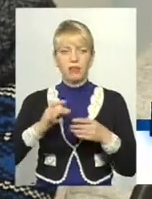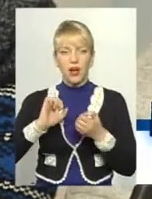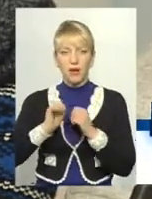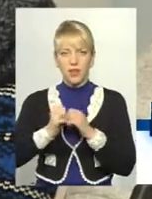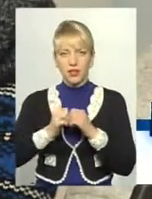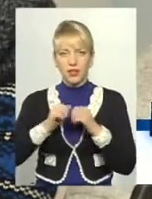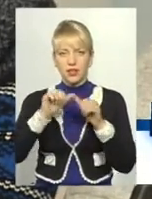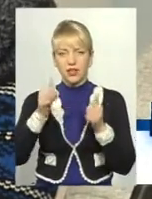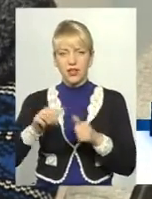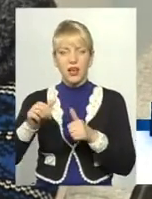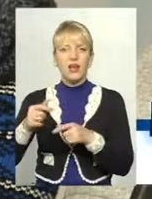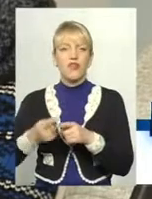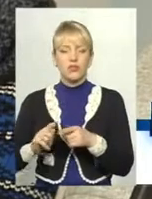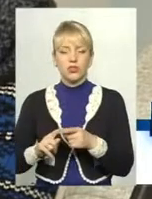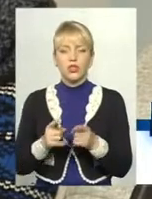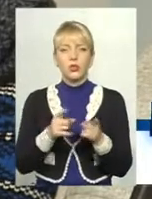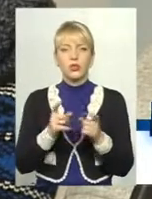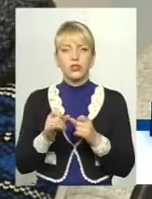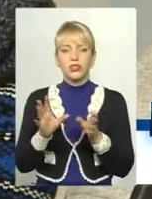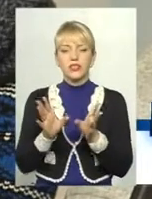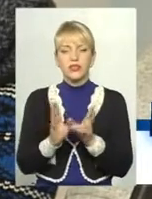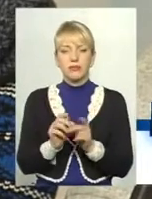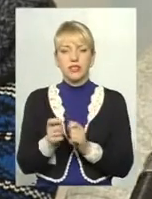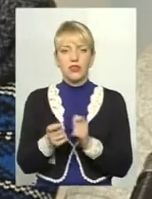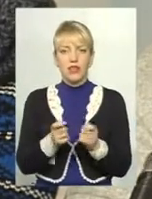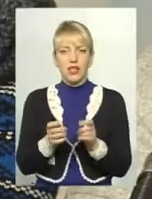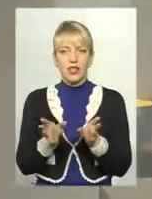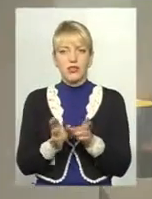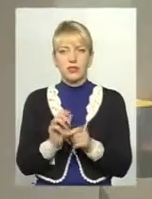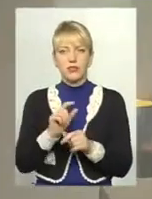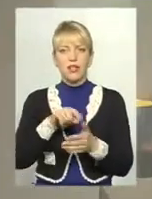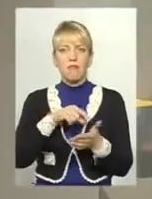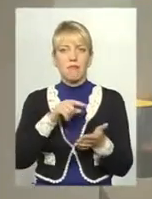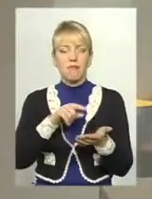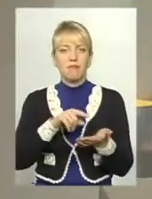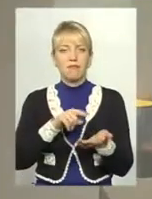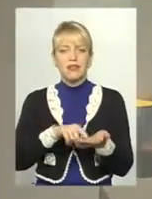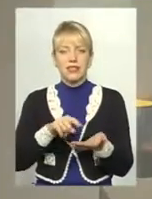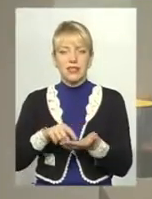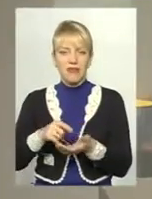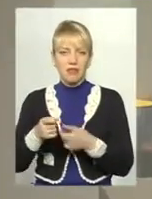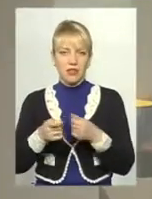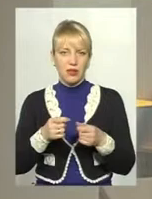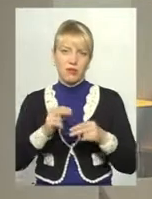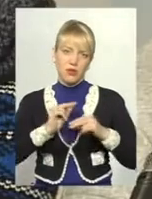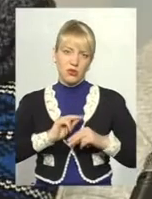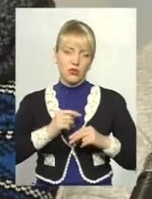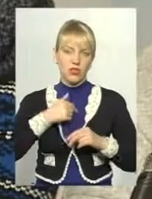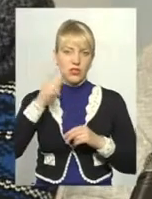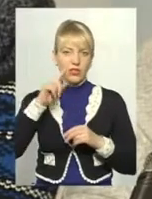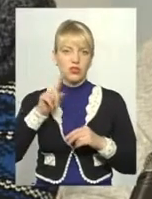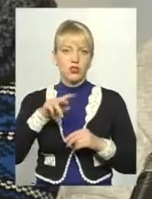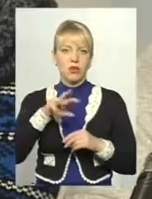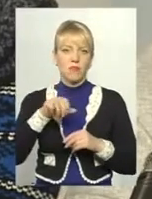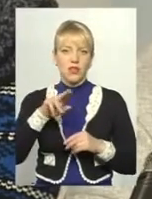пам'ятки, вони долучаються і спільно з владою, з місцевими керівниками працюють. Я знаю, що в Меджейбіші так